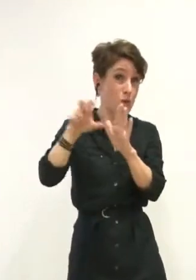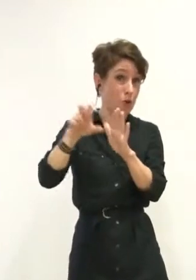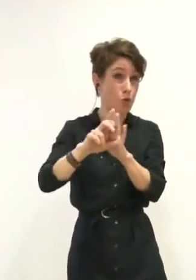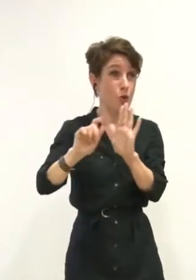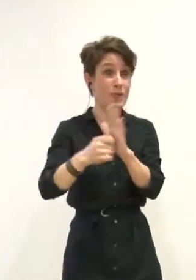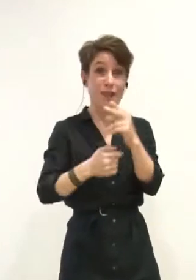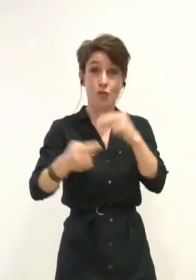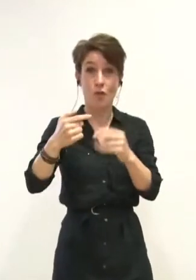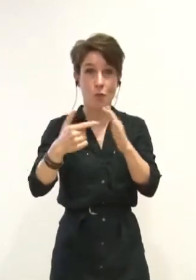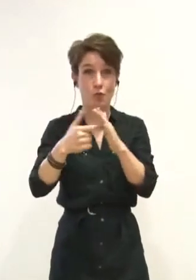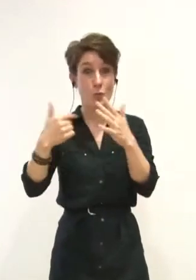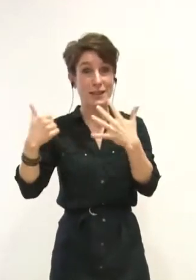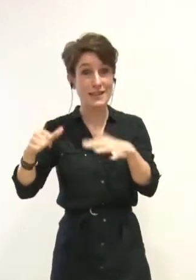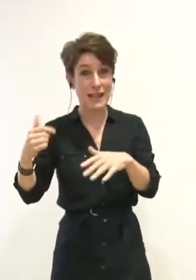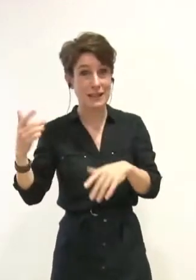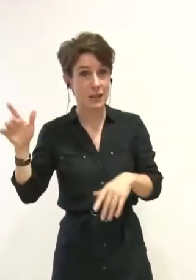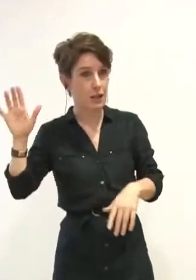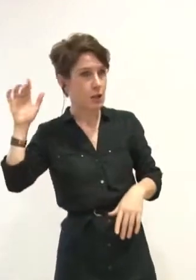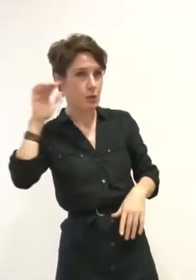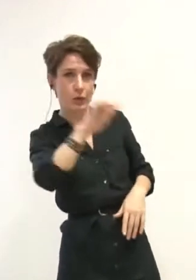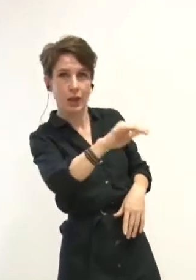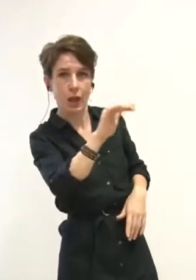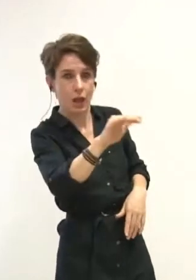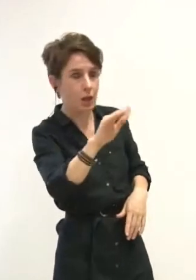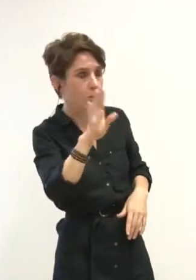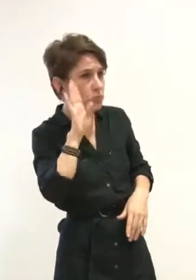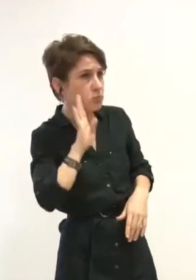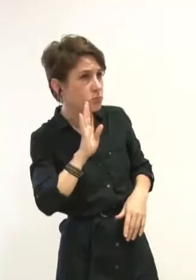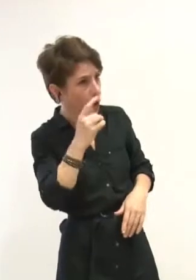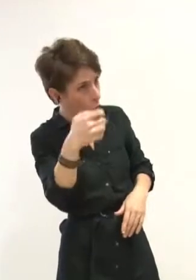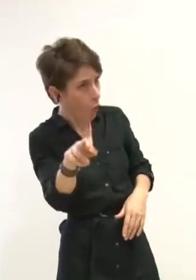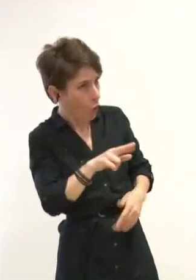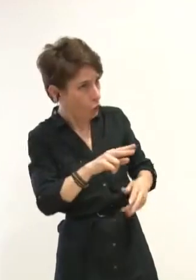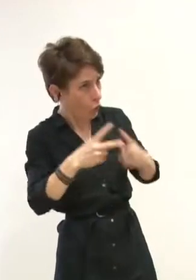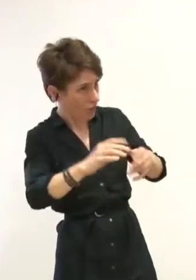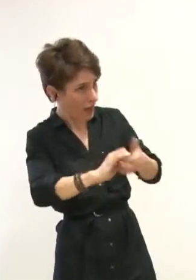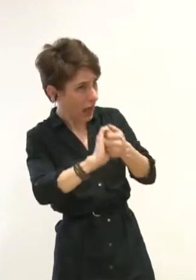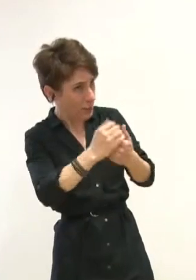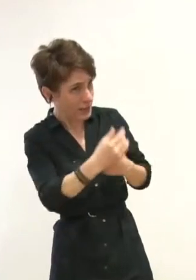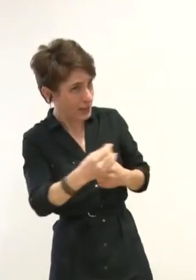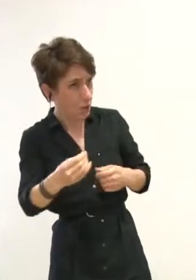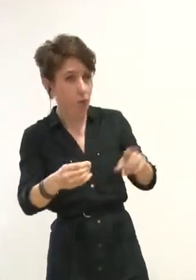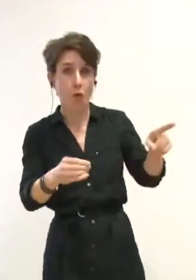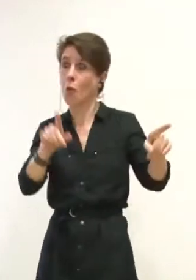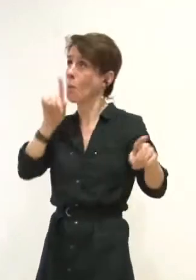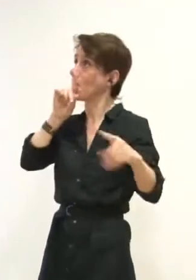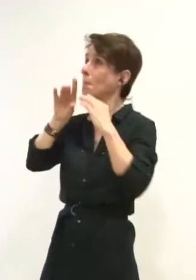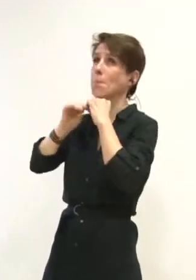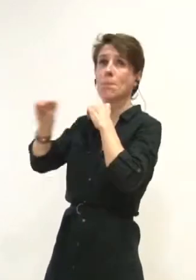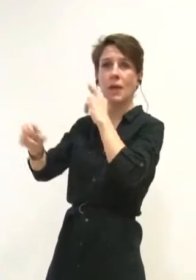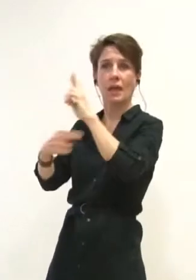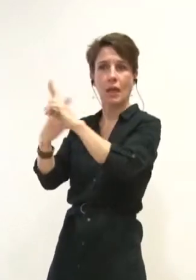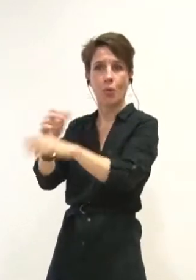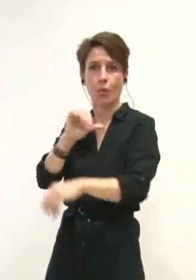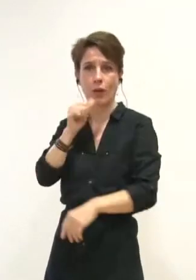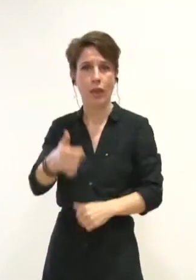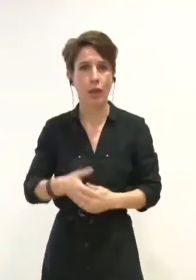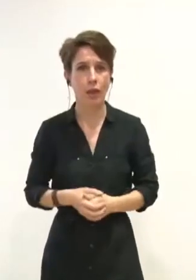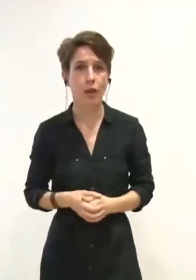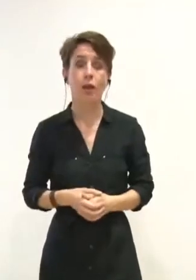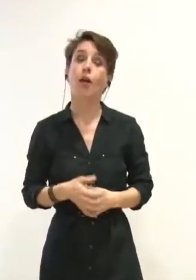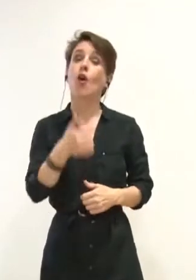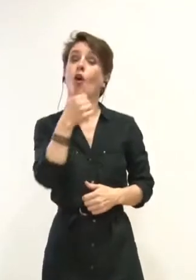pour vous demander de redevenir « Ville amie des enfants ». En effet, si vous n'avez eu de cesse de déclarer l'école